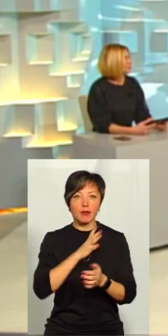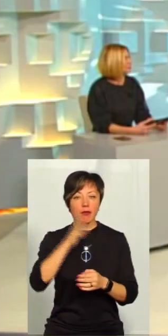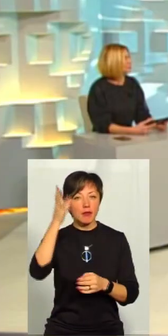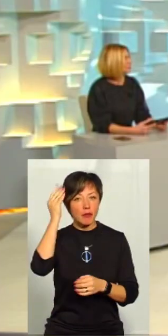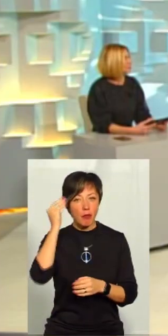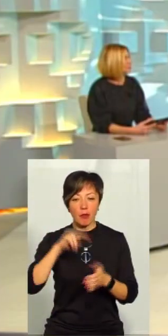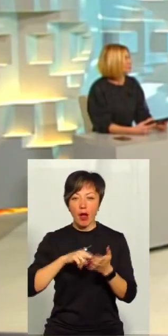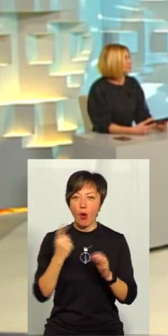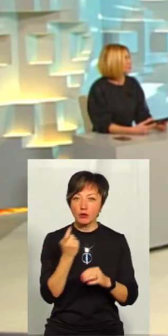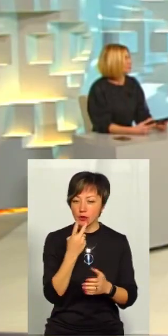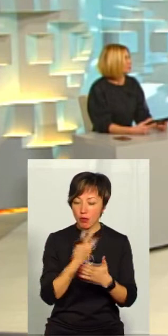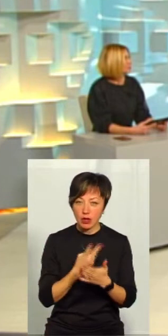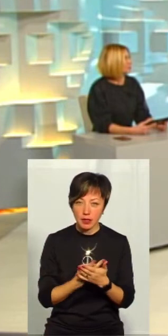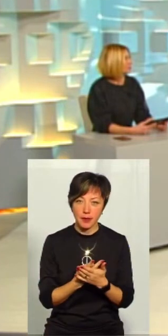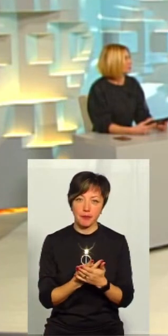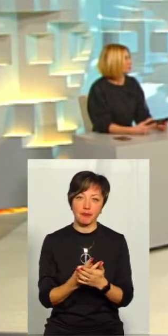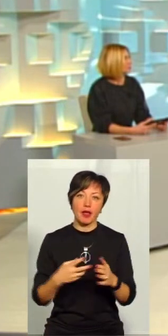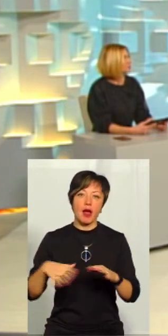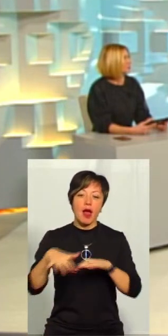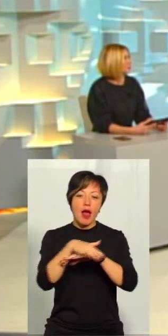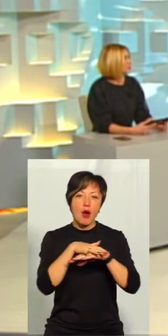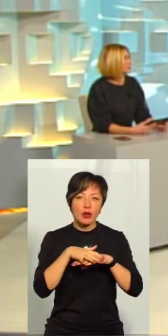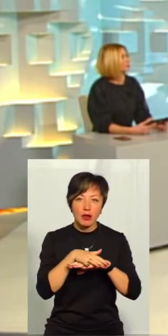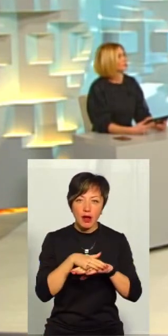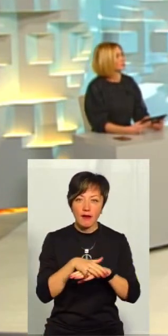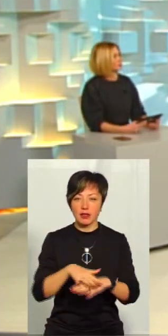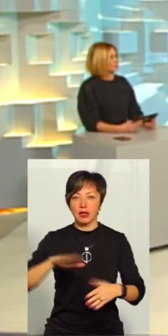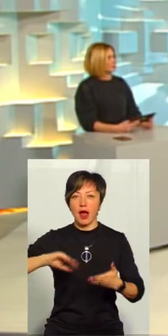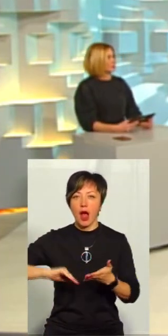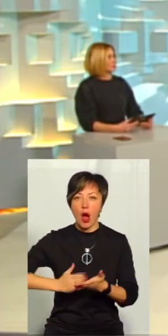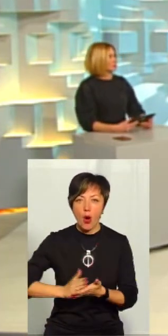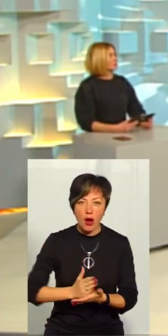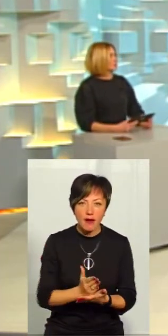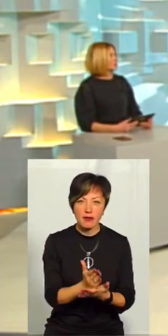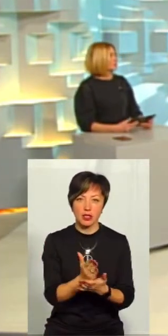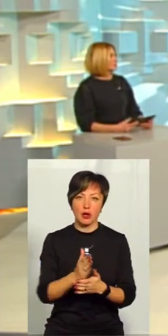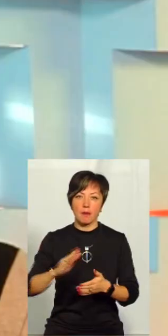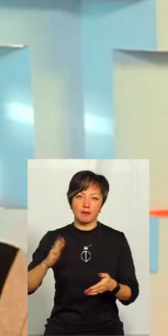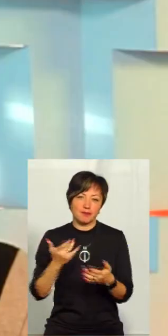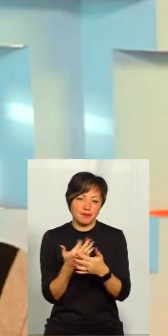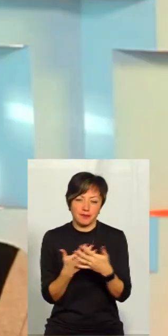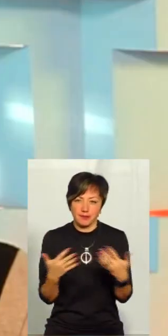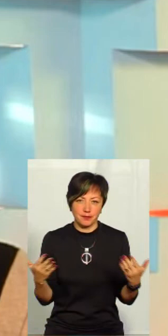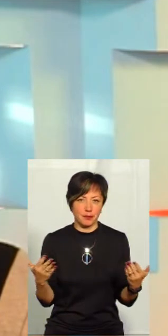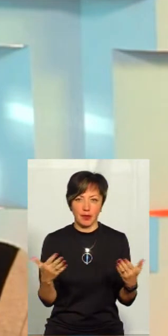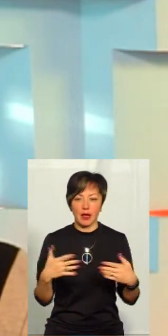враховані не тільки економічні показники, етнографічні, географічні, геополітичні,